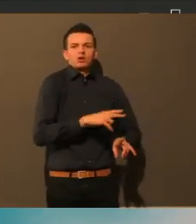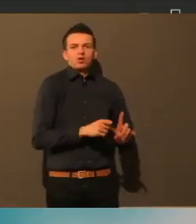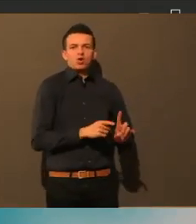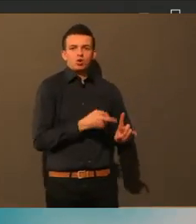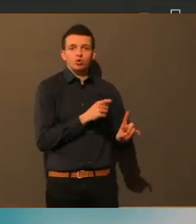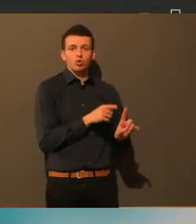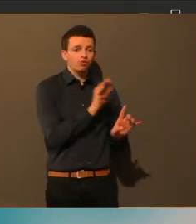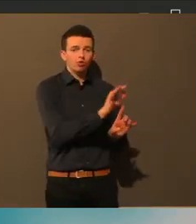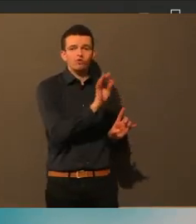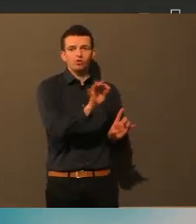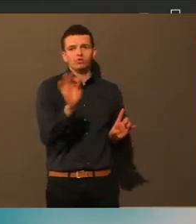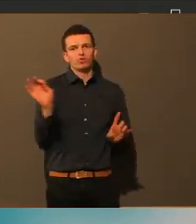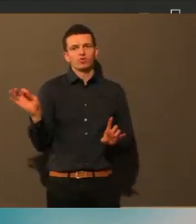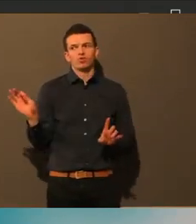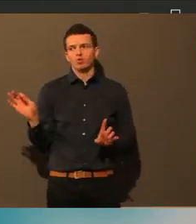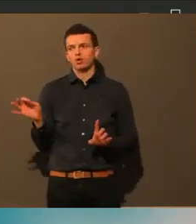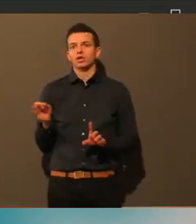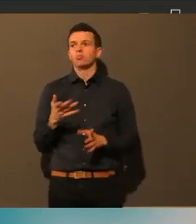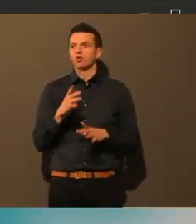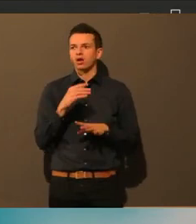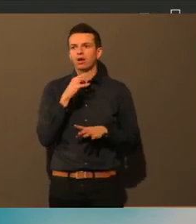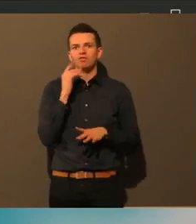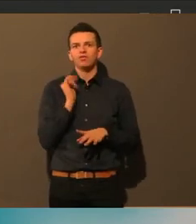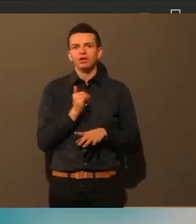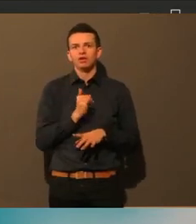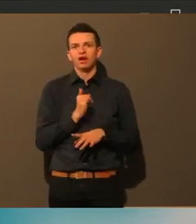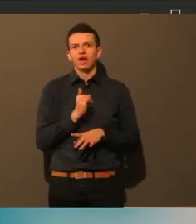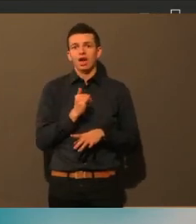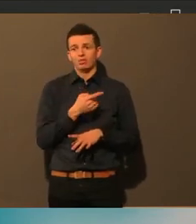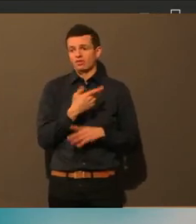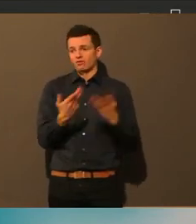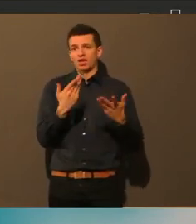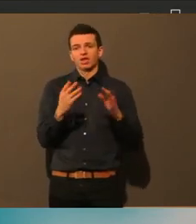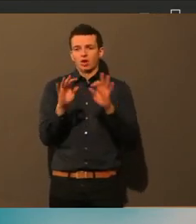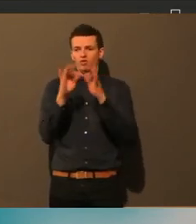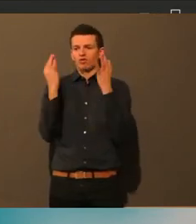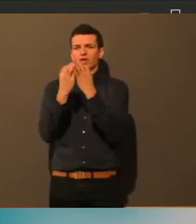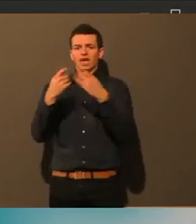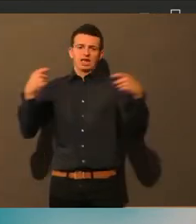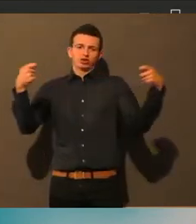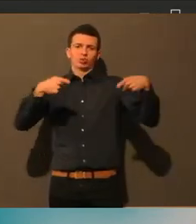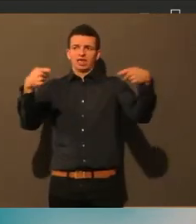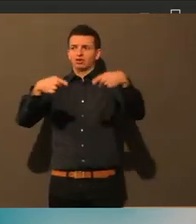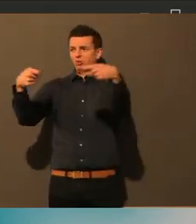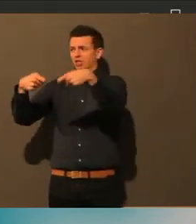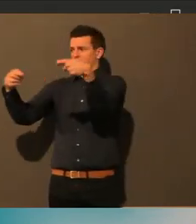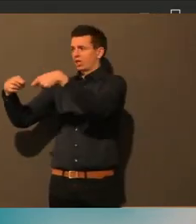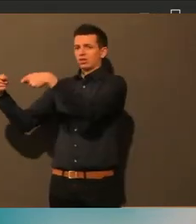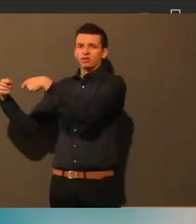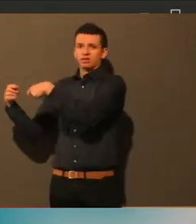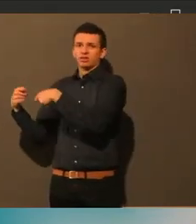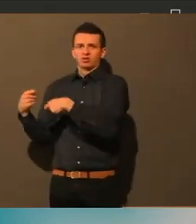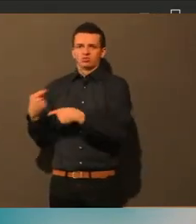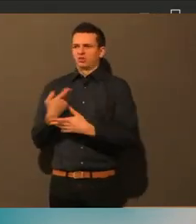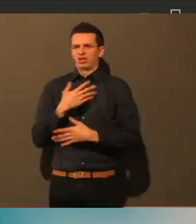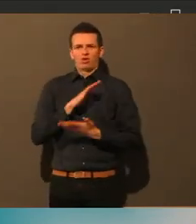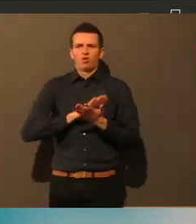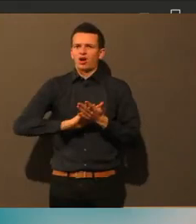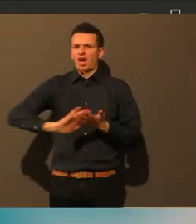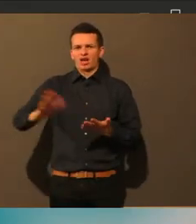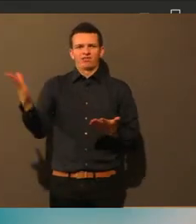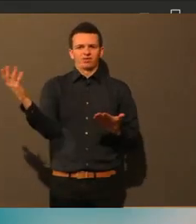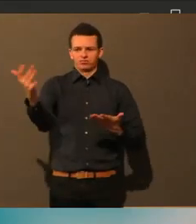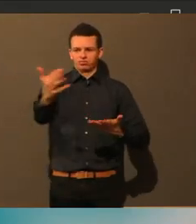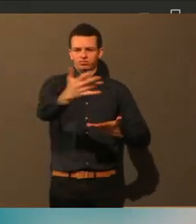man die Kosten schon drin. Und finde ich super, wenn es so einfach und so schnell geht und auch bis zu 90 Prozent der